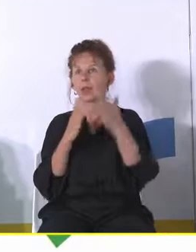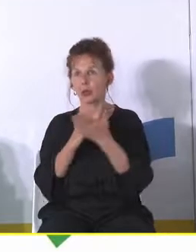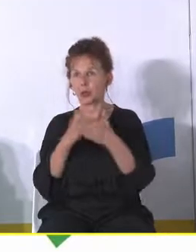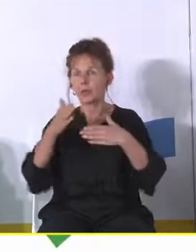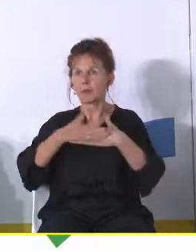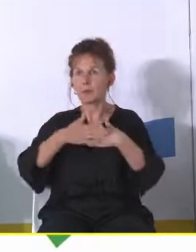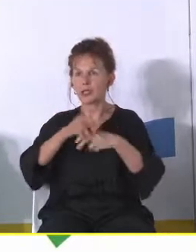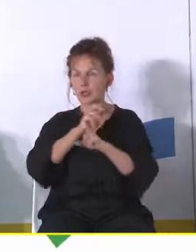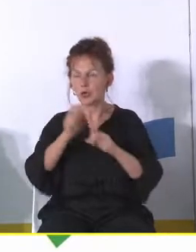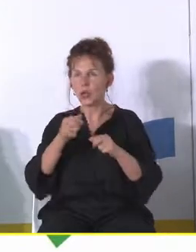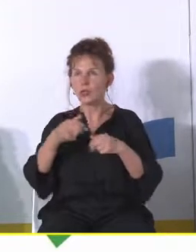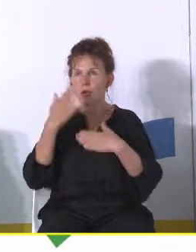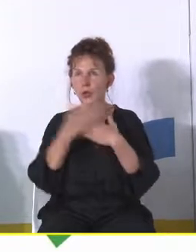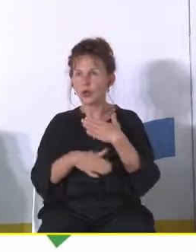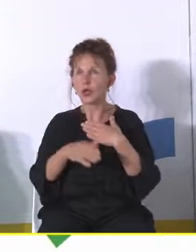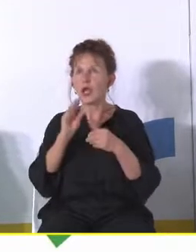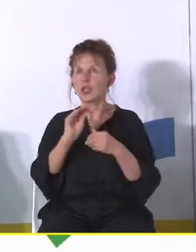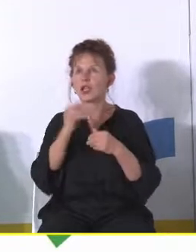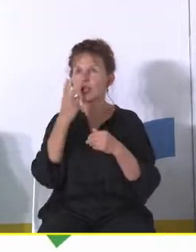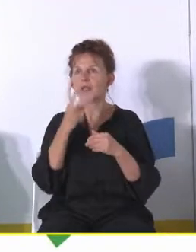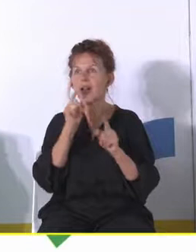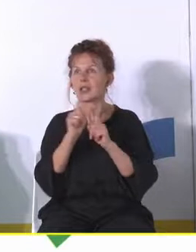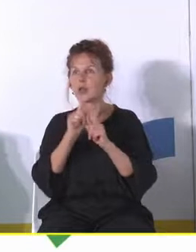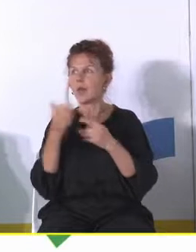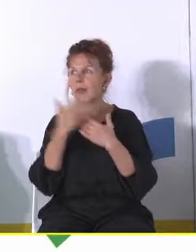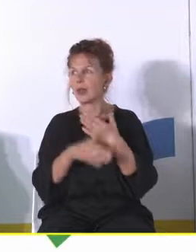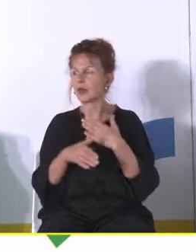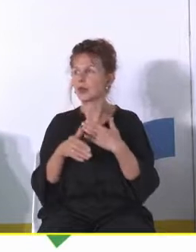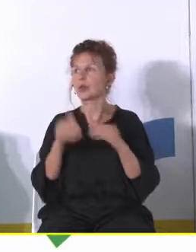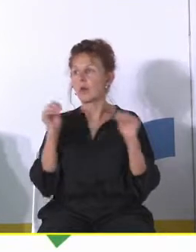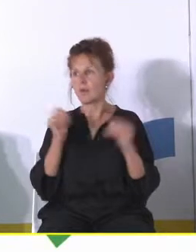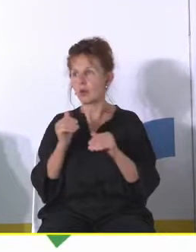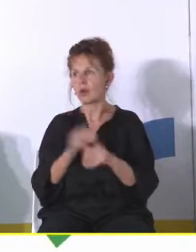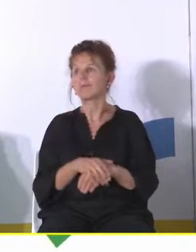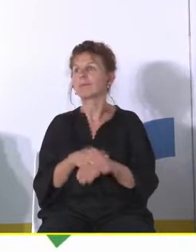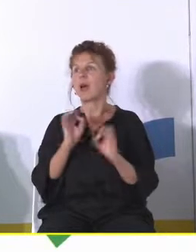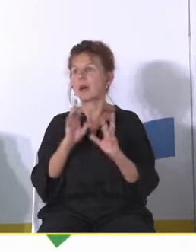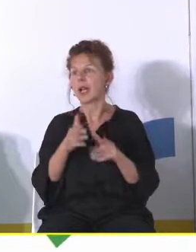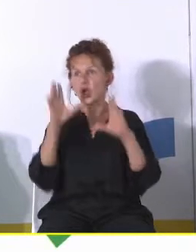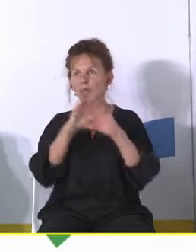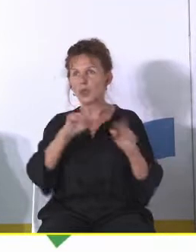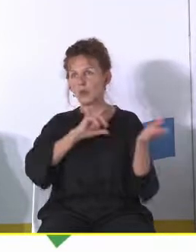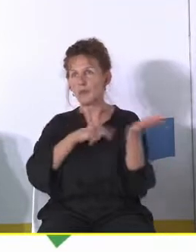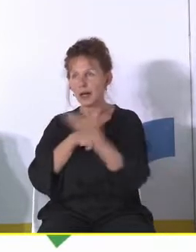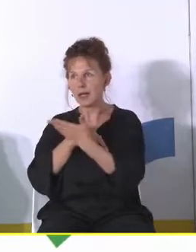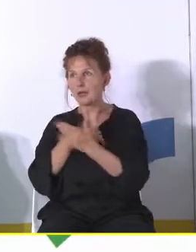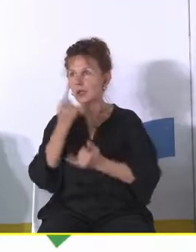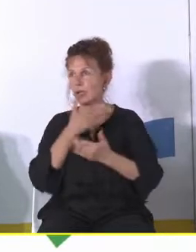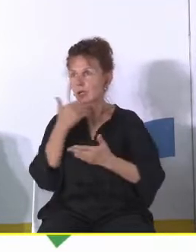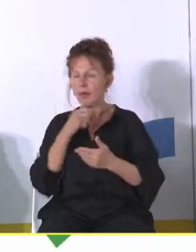dobiega czas ale jeśli ktoś z Państwa chce jeszcze dwa ostatnie słowa to dobrze to Szanowni Państwo w takim razie